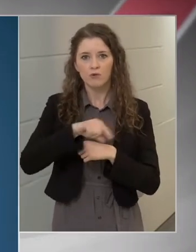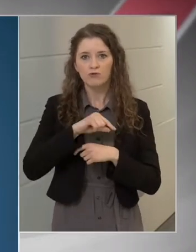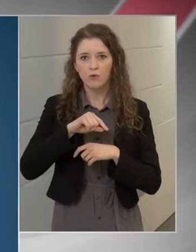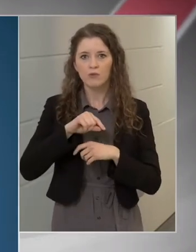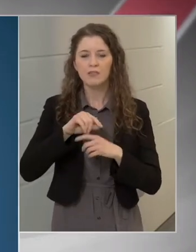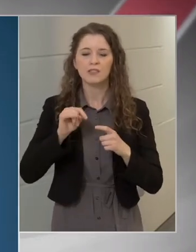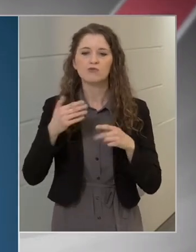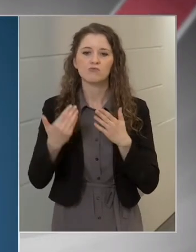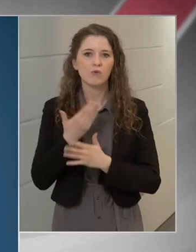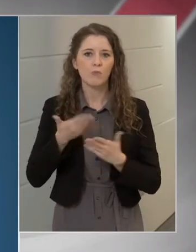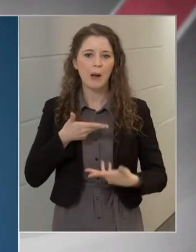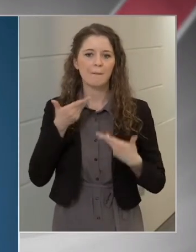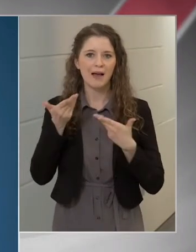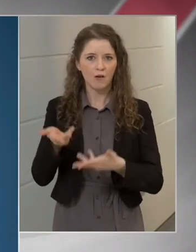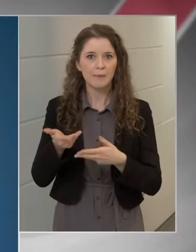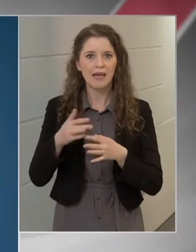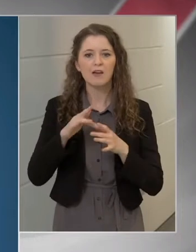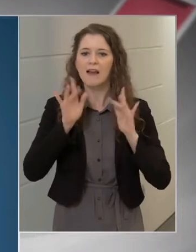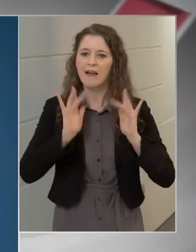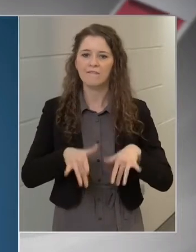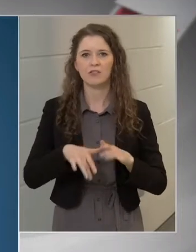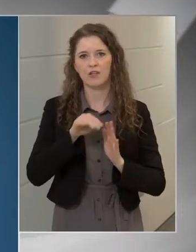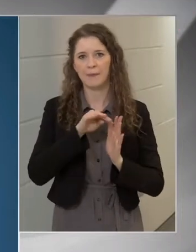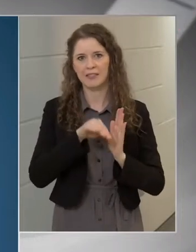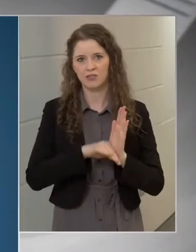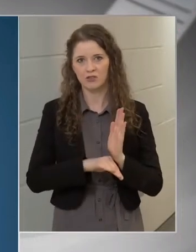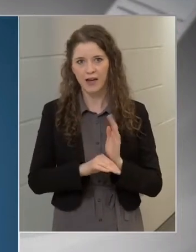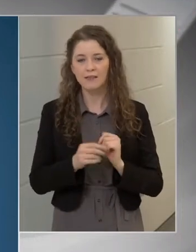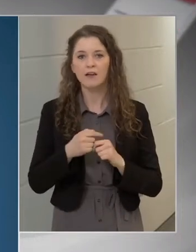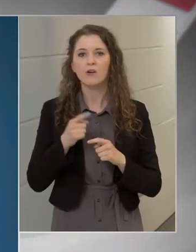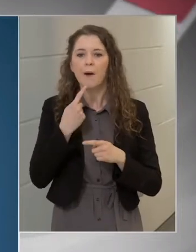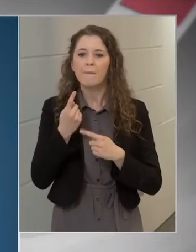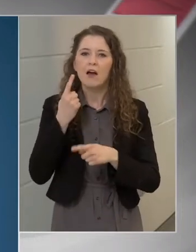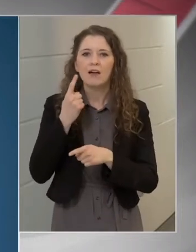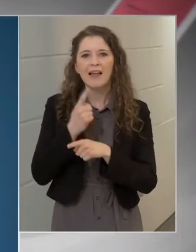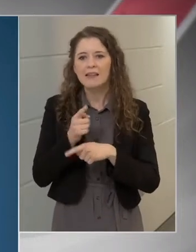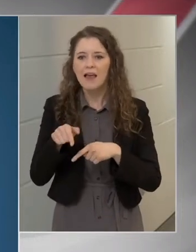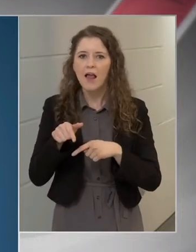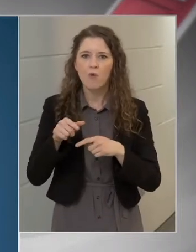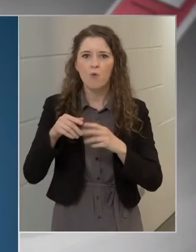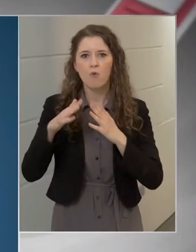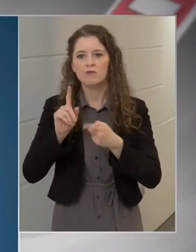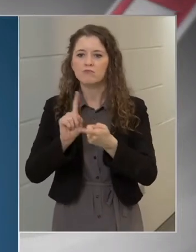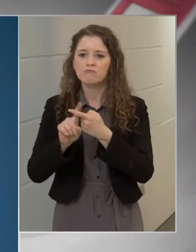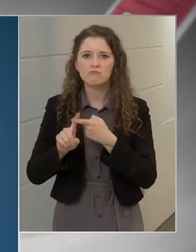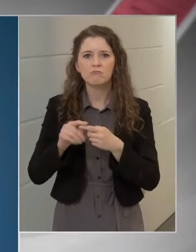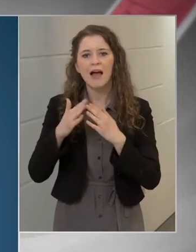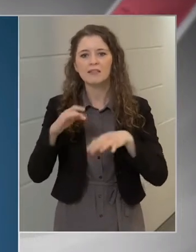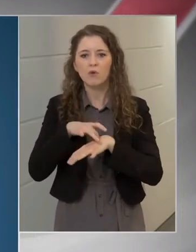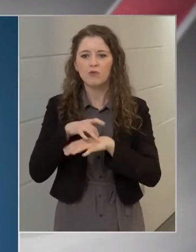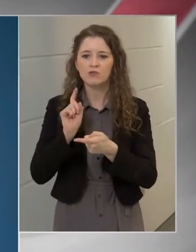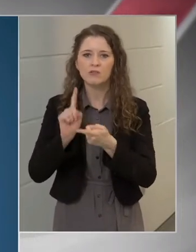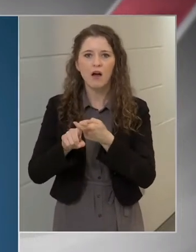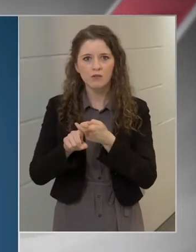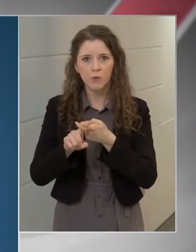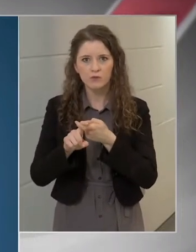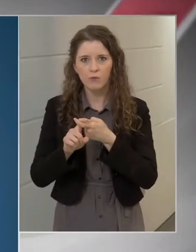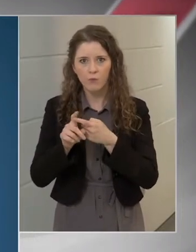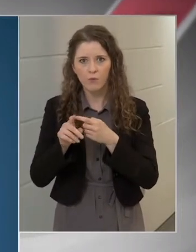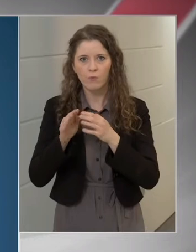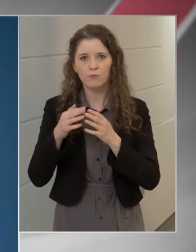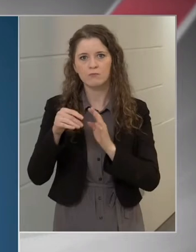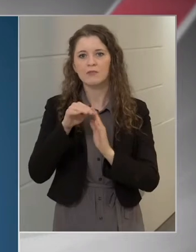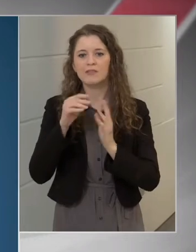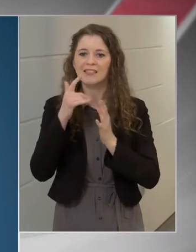is megkapják a legfrissebb listákat a praxishoz tartozó regisztrált oltandókról, és megkapják